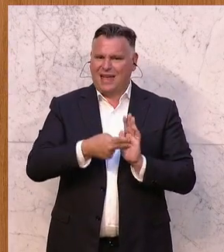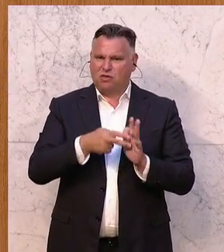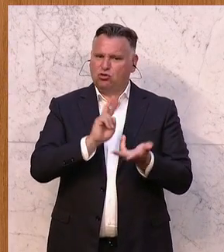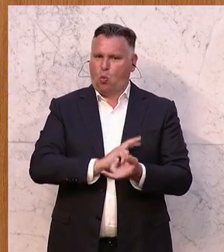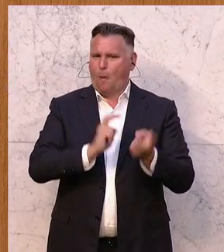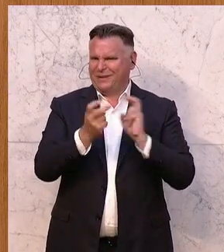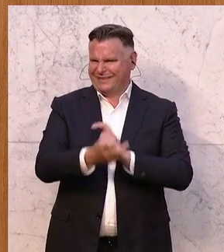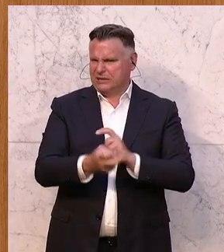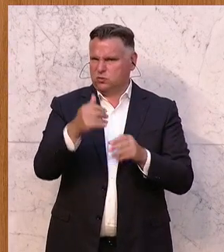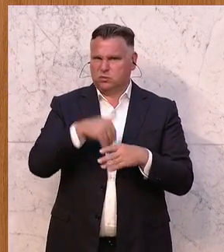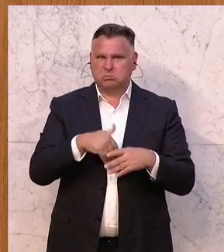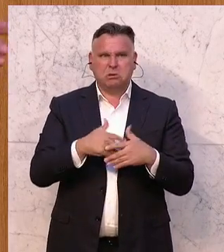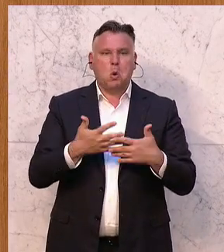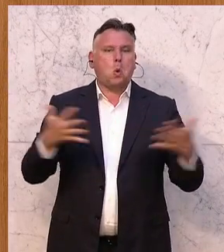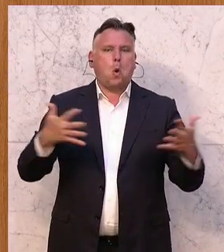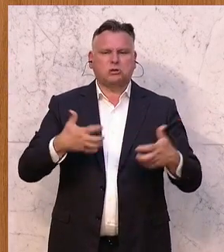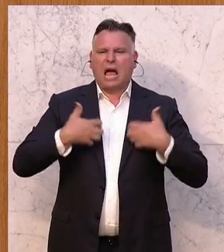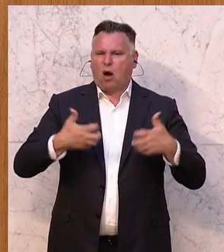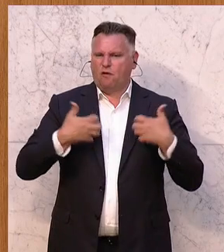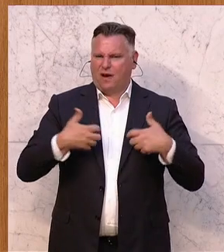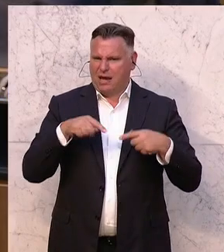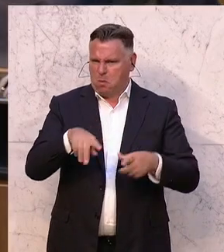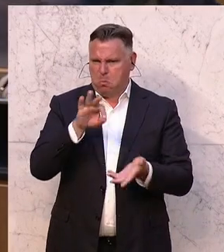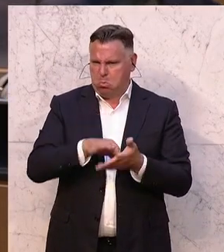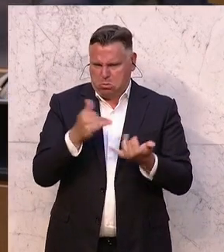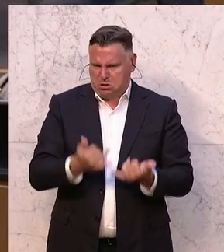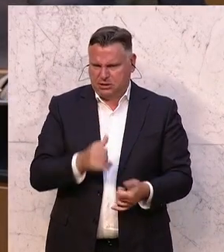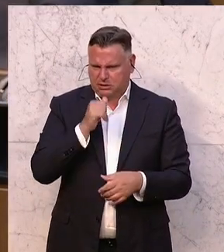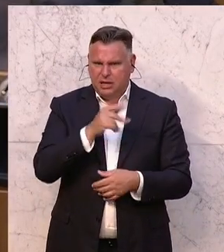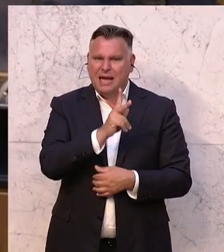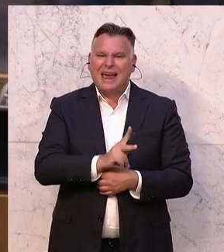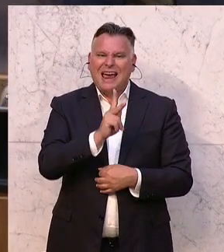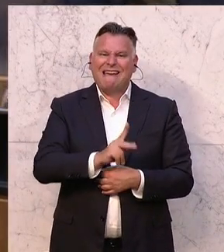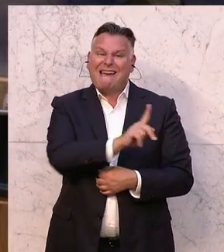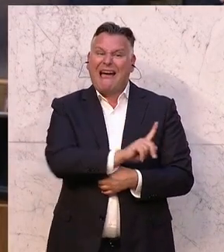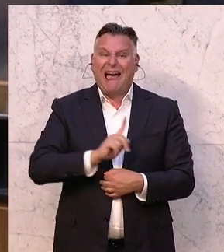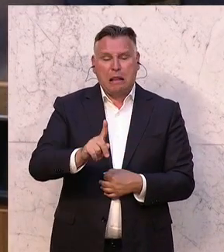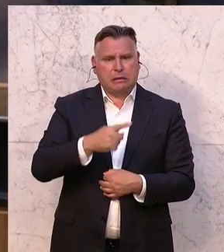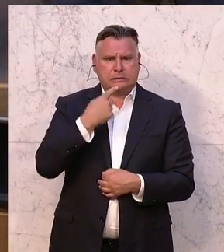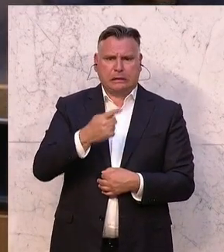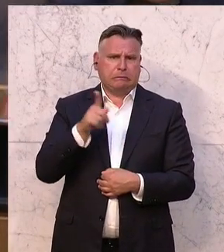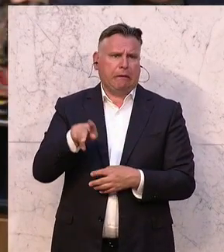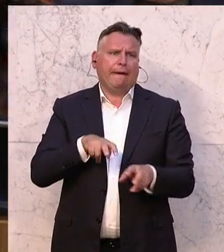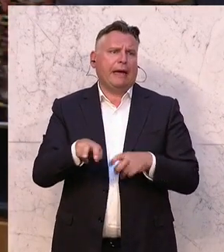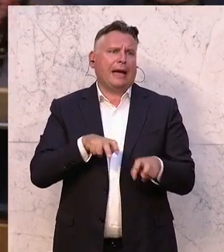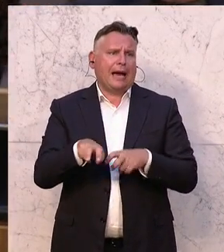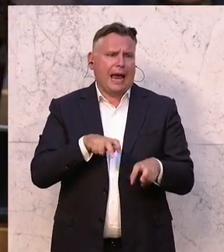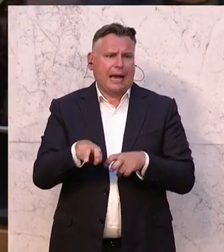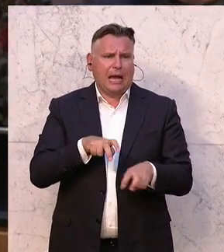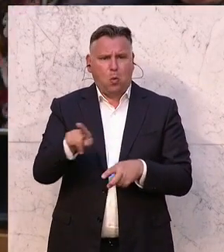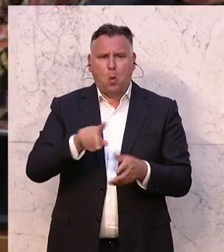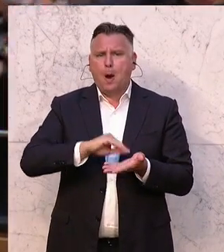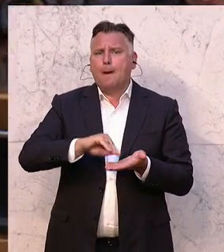keine große Aufregung. Wie war es, dass der Herr Kollege Kreiner nicht rausgehen kann und sagen, diese Regierung hat wieder eine